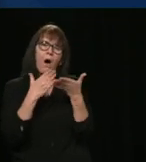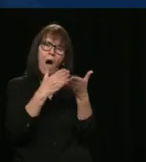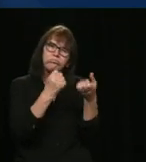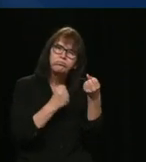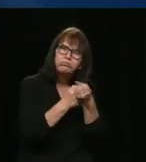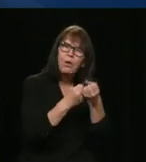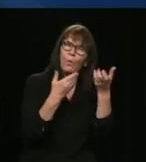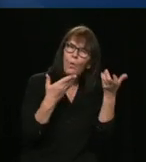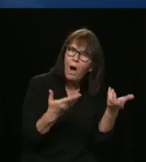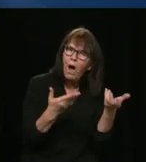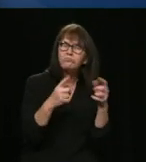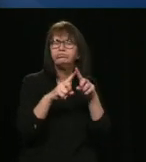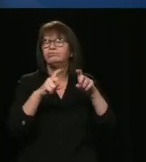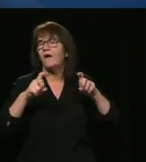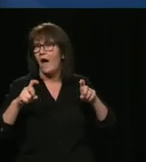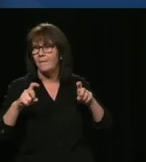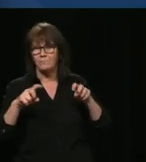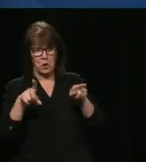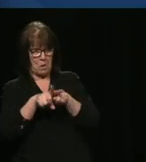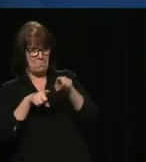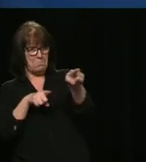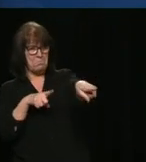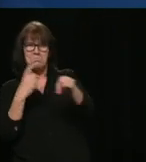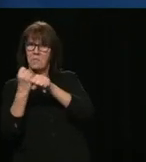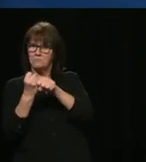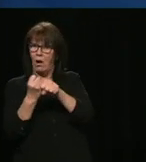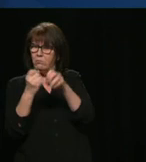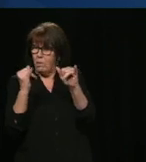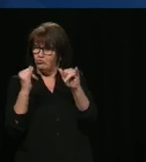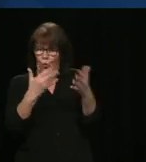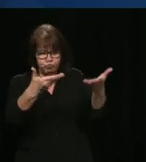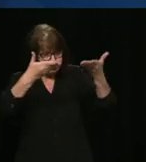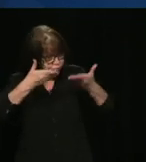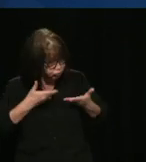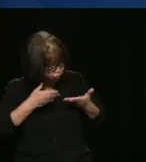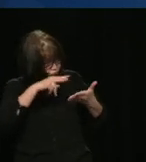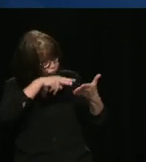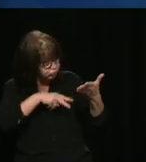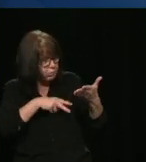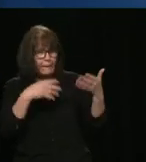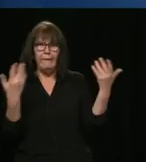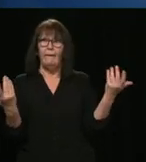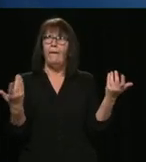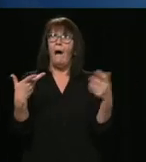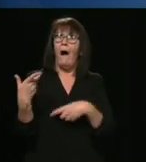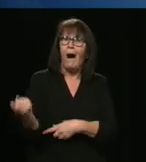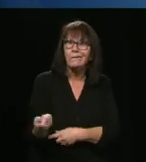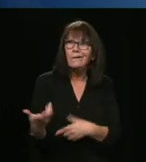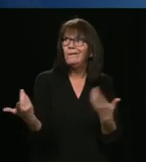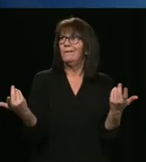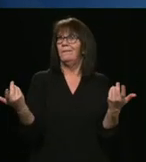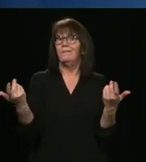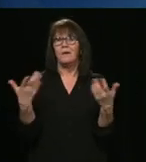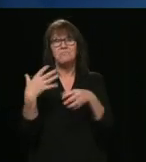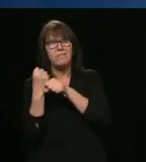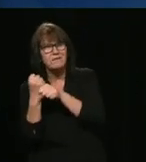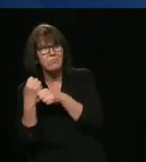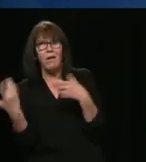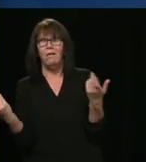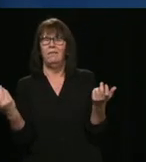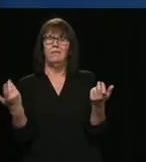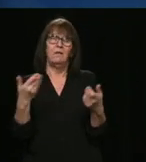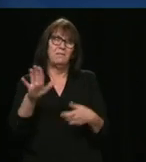de sport professionnel, que ça soit du hockey, que ça soit du baseball, que ça soit du basketball.